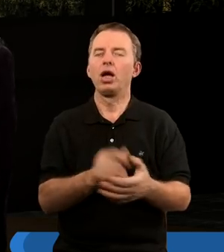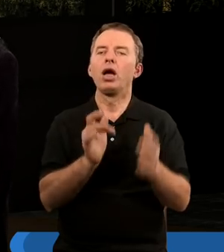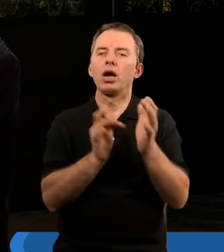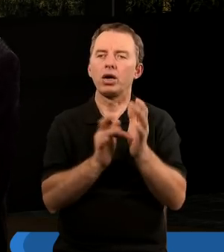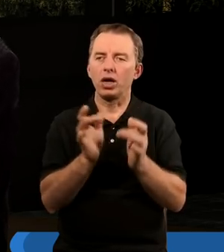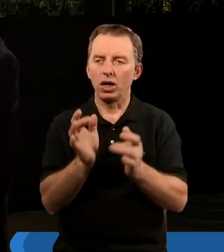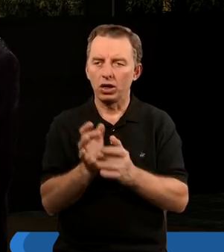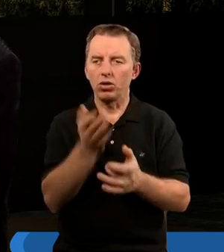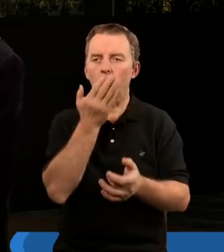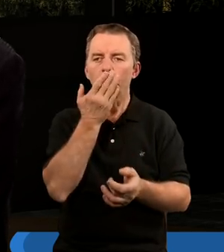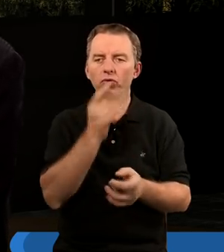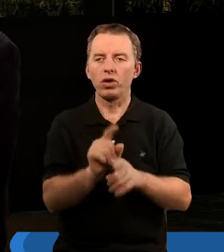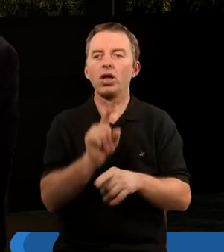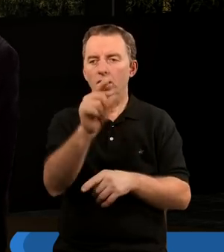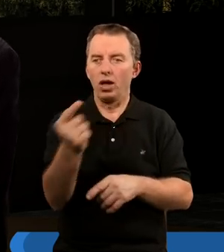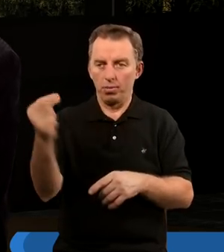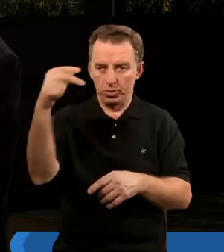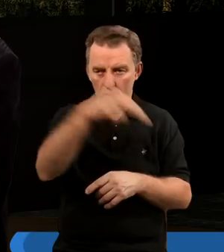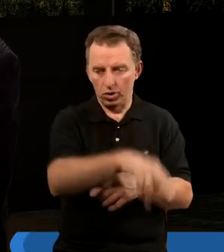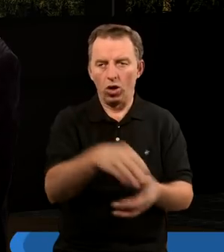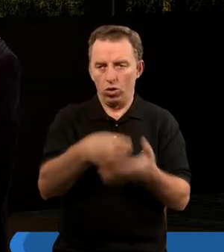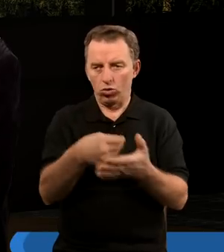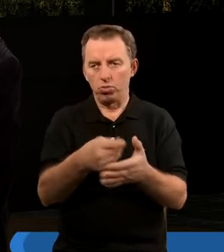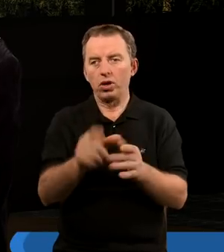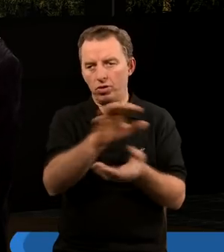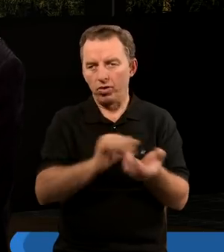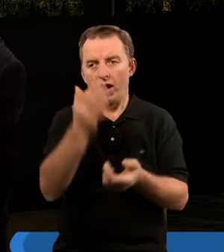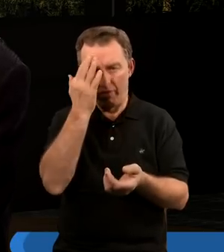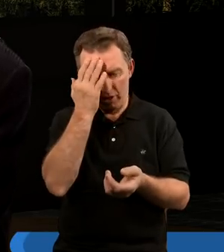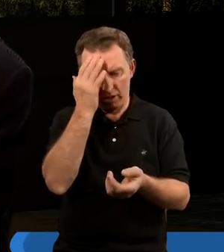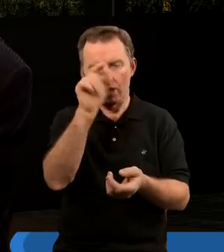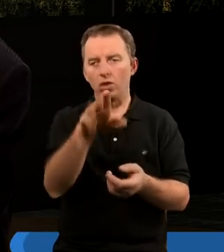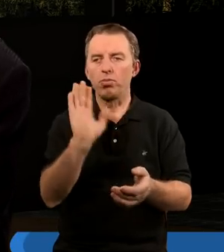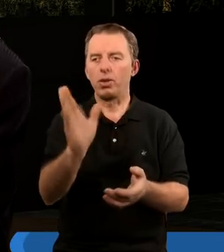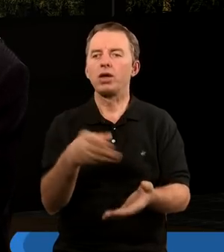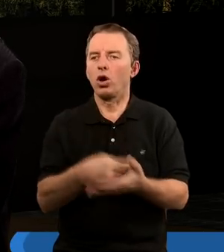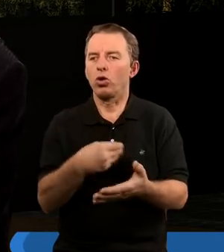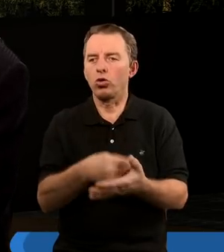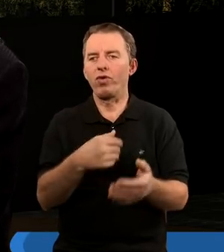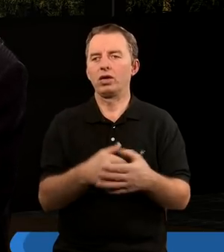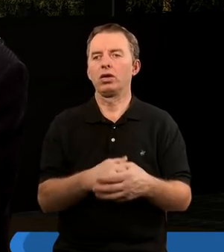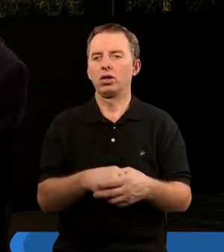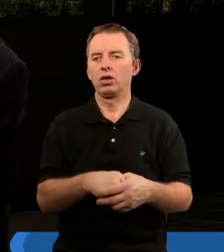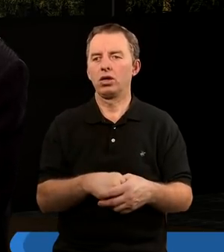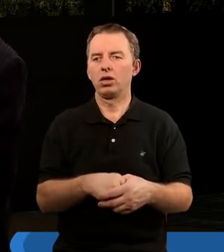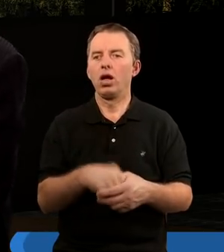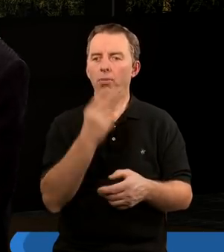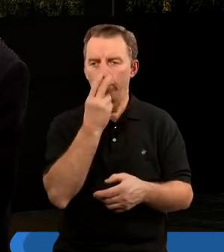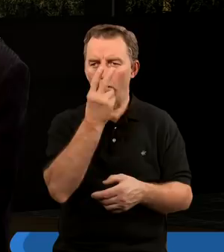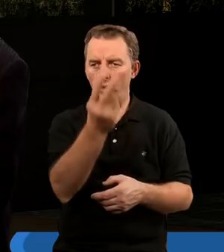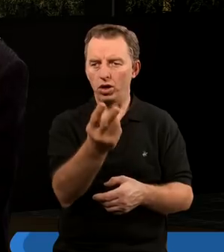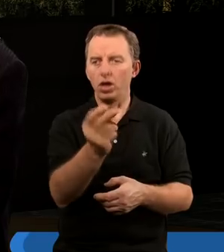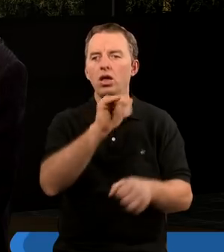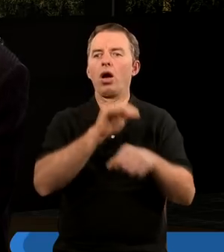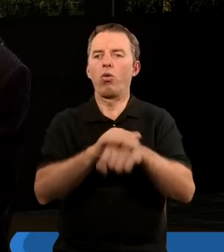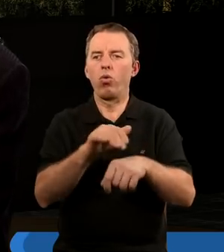Chrystusowi też mówi, ty przyszedłeś odkupić ten świat, wiesz, ile Cię to będzie kosztować? Popatrz,